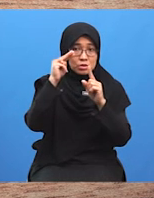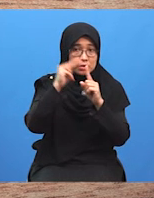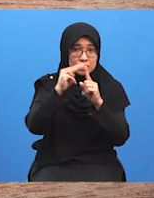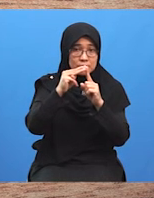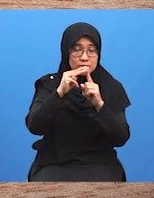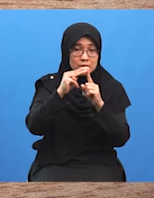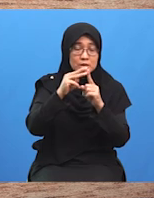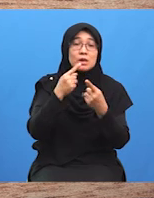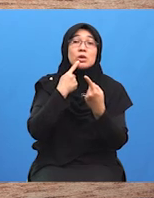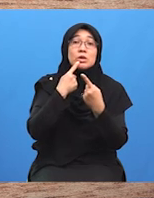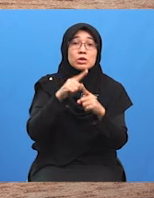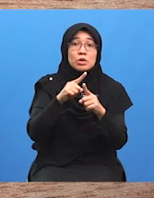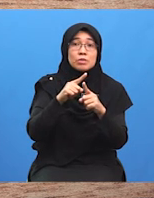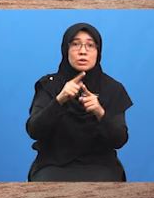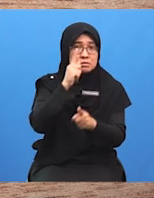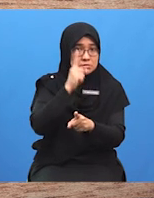yang tepat